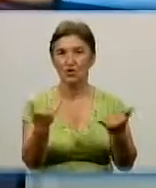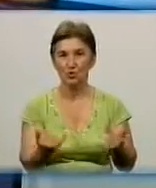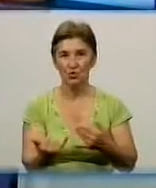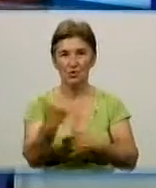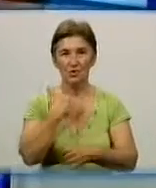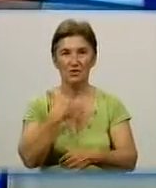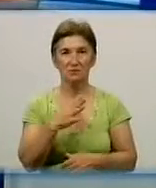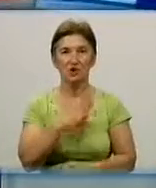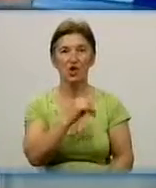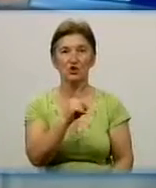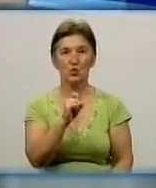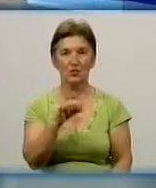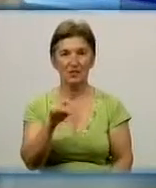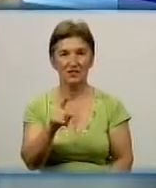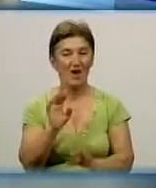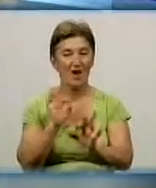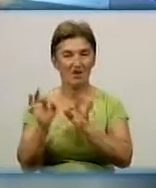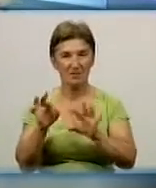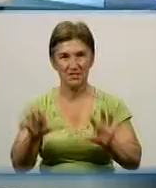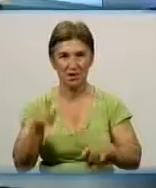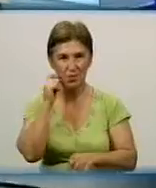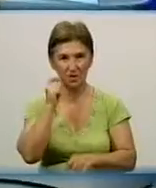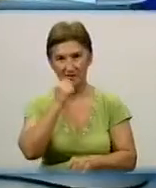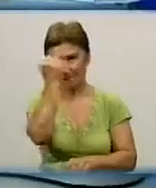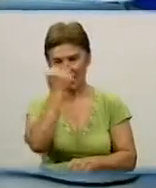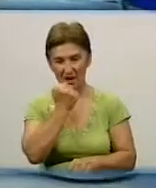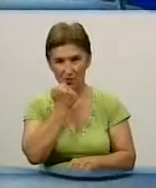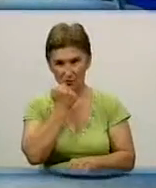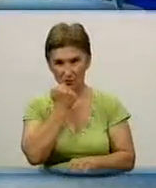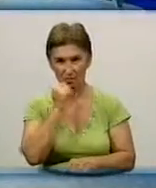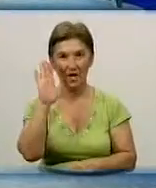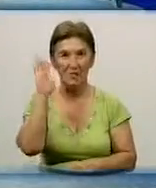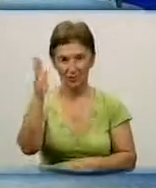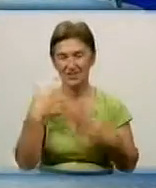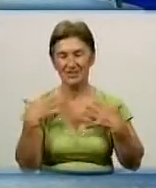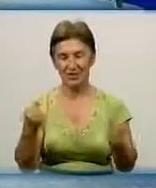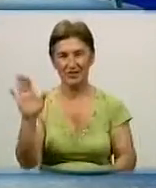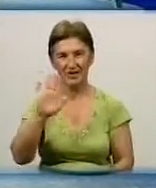в студії був Володимир Зубанов, радник президента України. Дякую вам за розмову ще раз і будьте здорові.